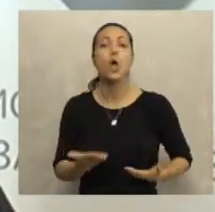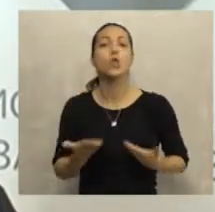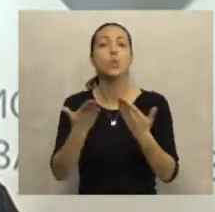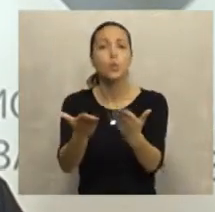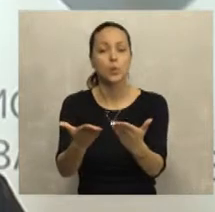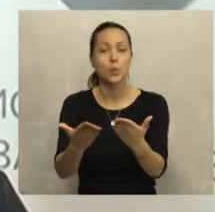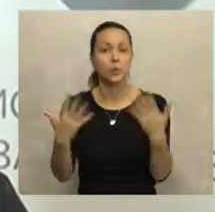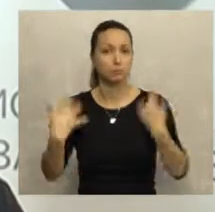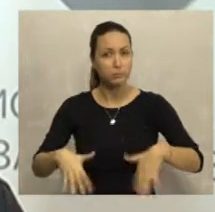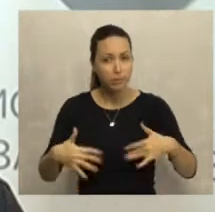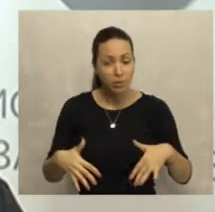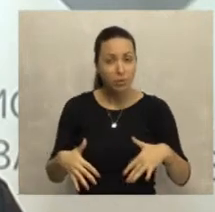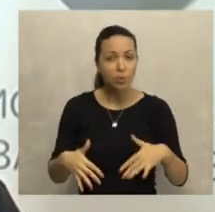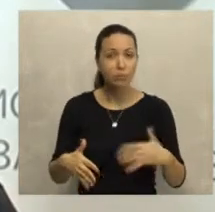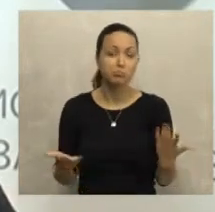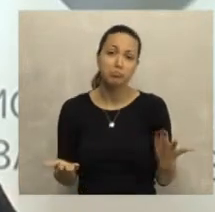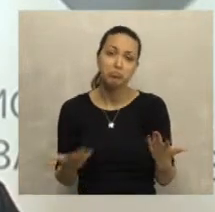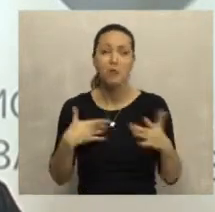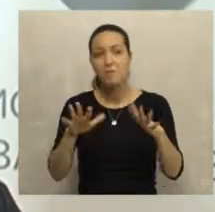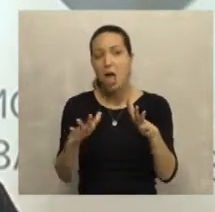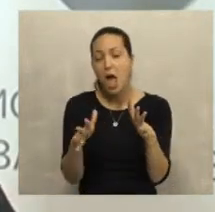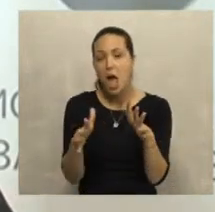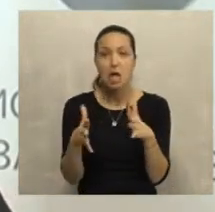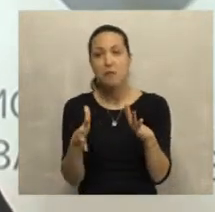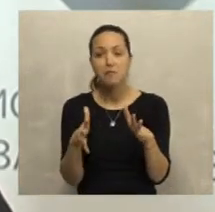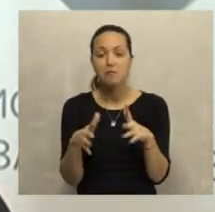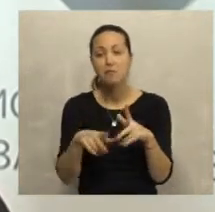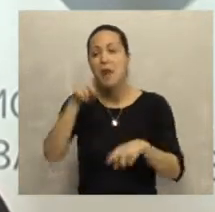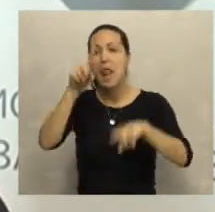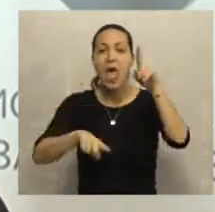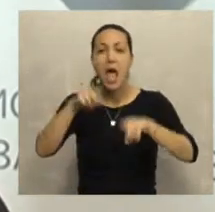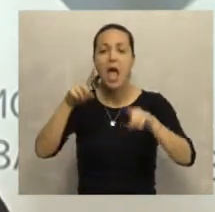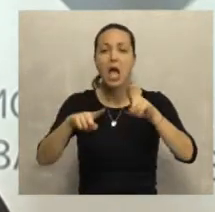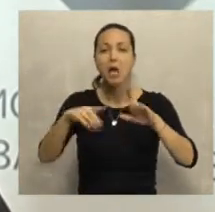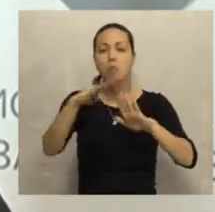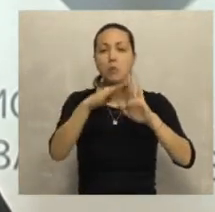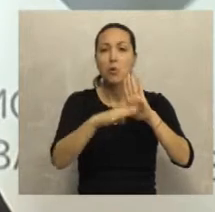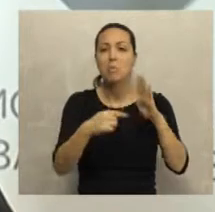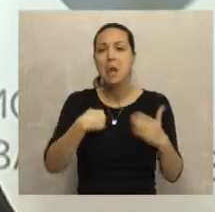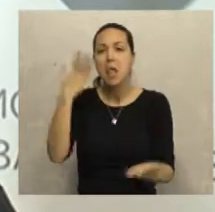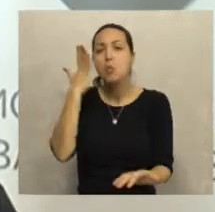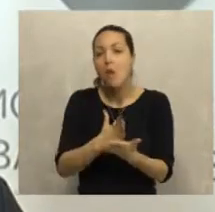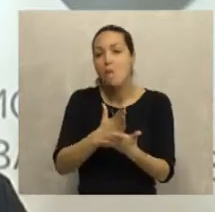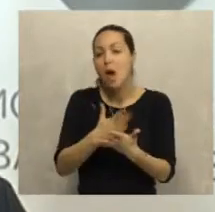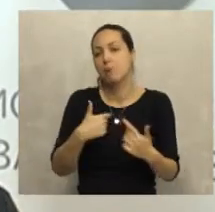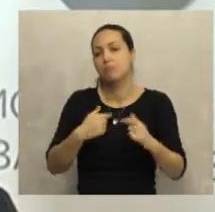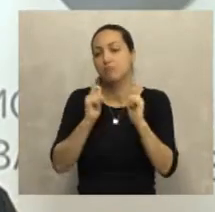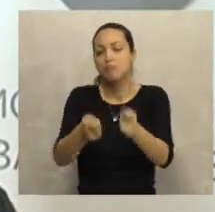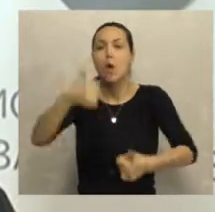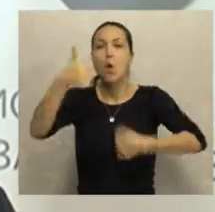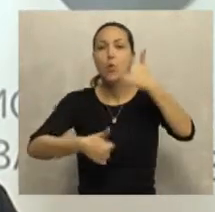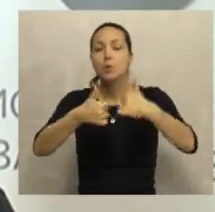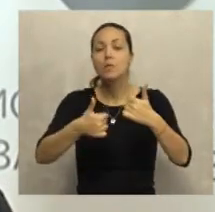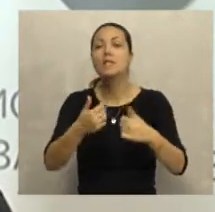nudi služba, verovatno ću se u nekom od tih programa naći pa ću